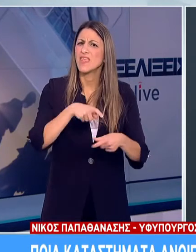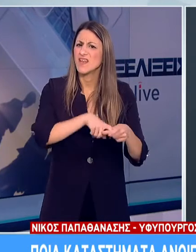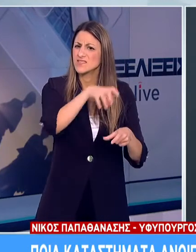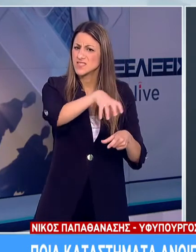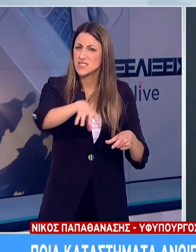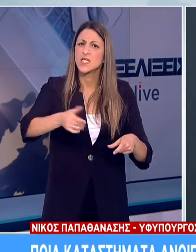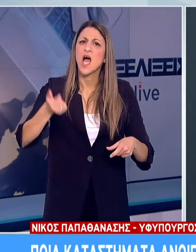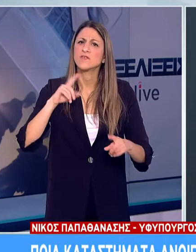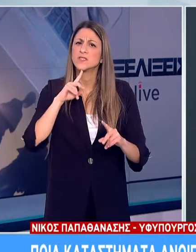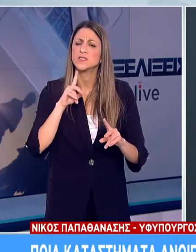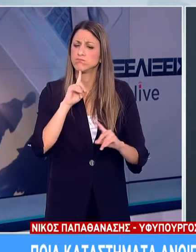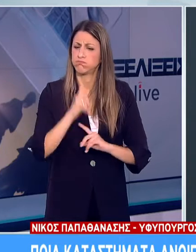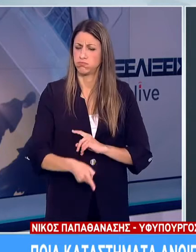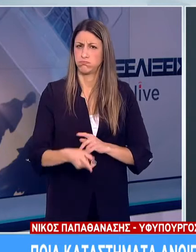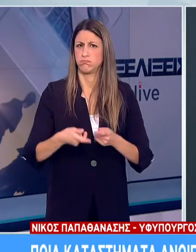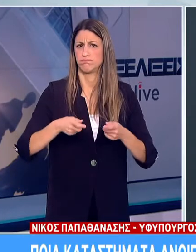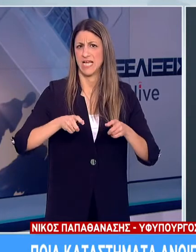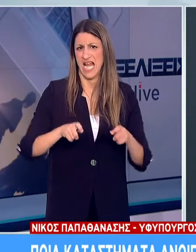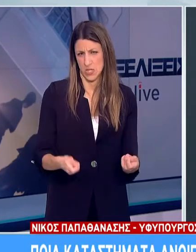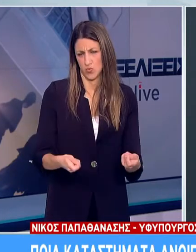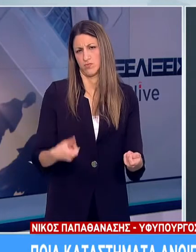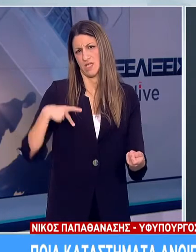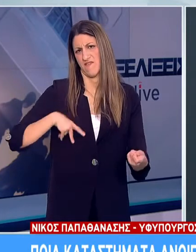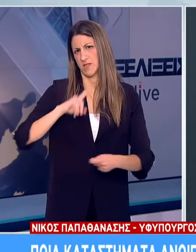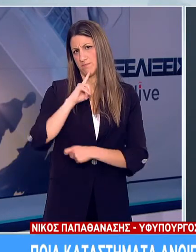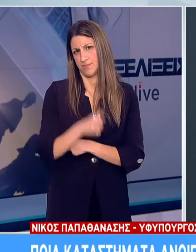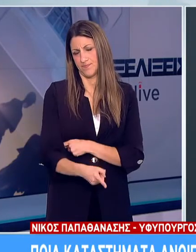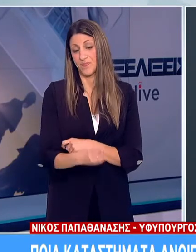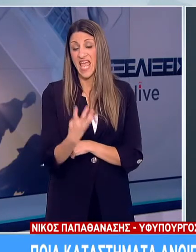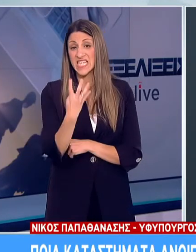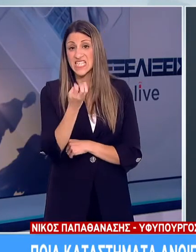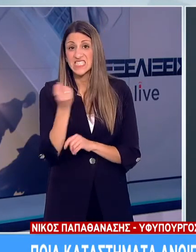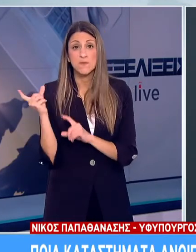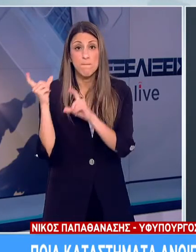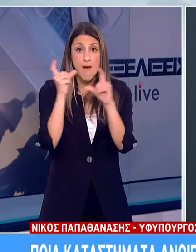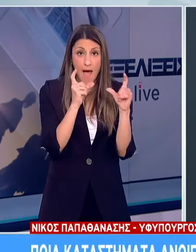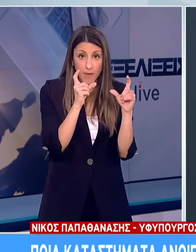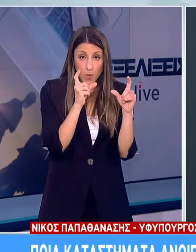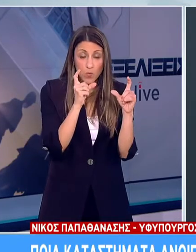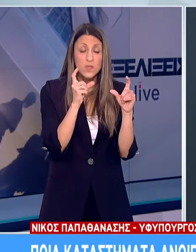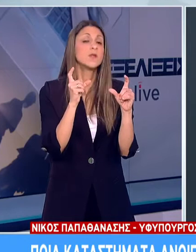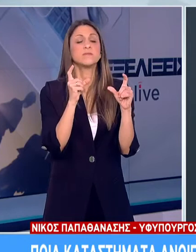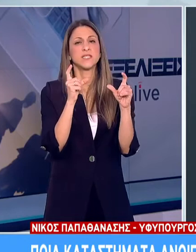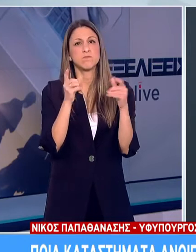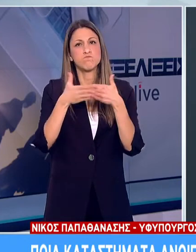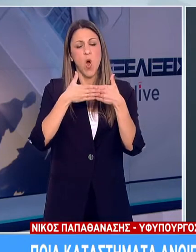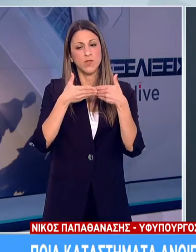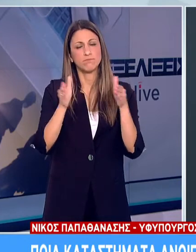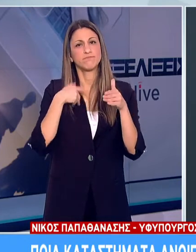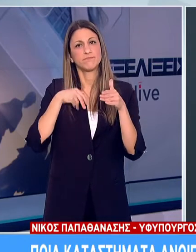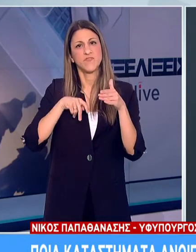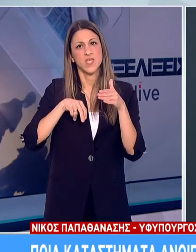είχε ανασταλεί η λειτουργία τους με κρατική εντολή. Στις 4ης Μαΐου ανοίξαμε την πόρτα της ευθύνης και βγήκαμε. Και τώρα